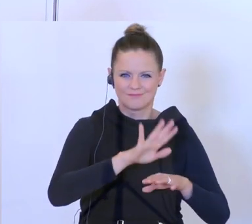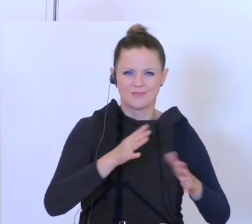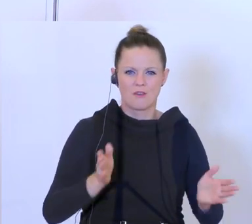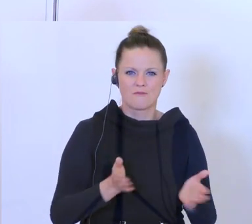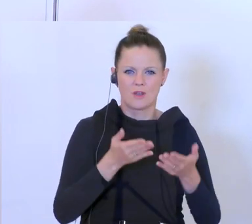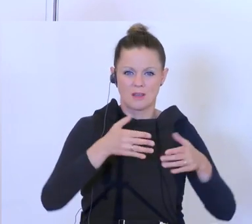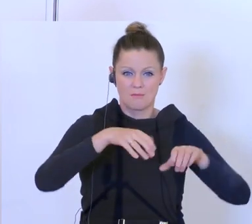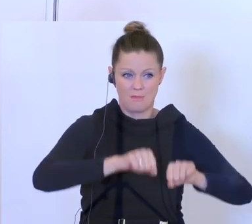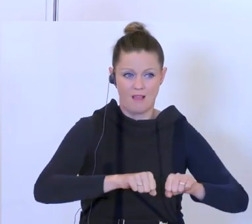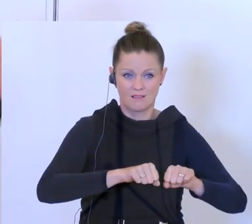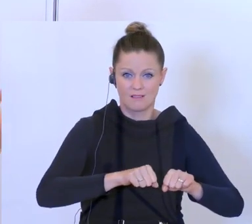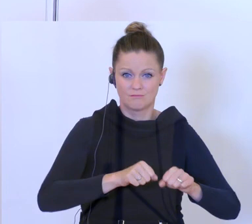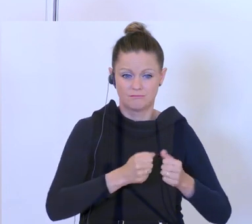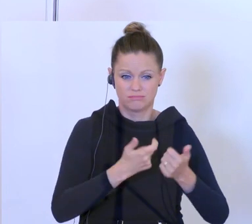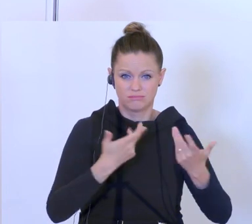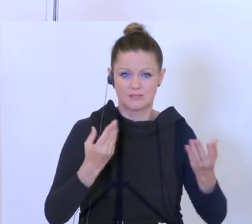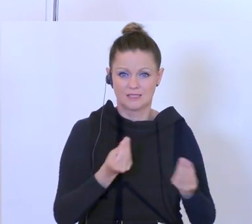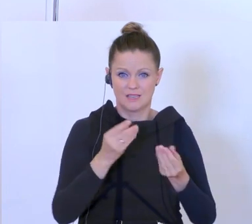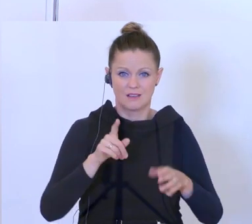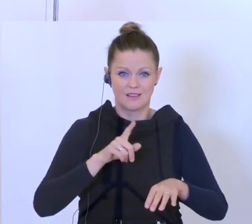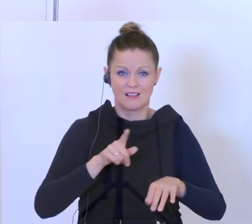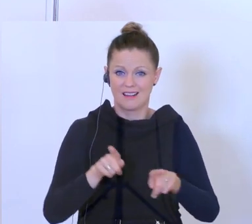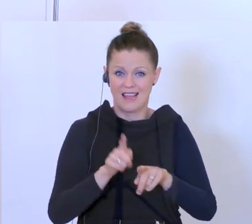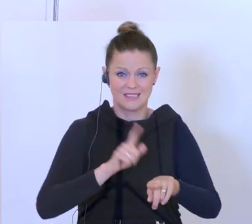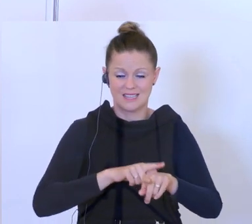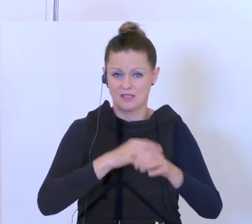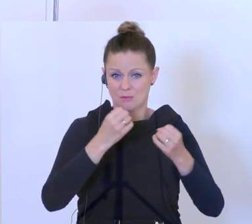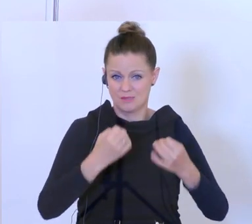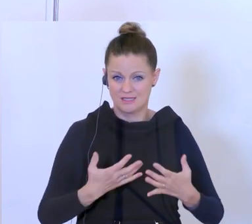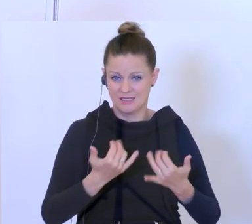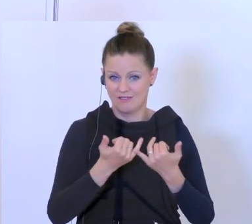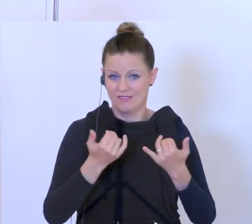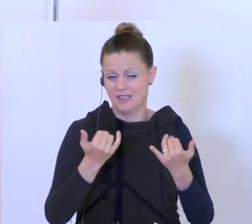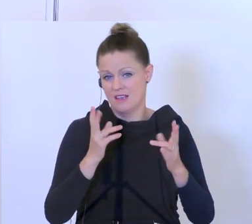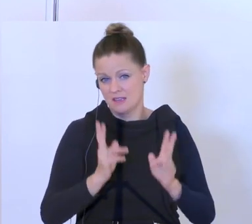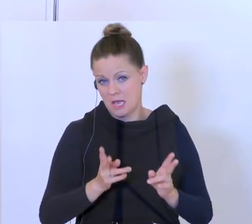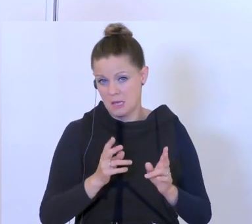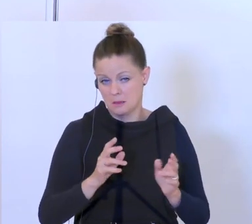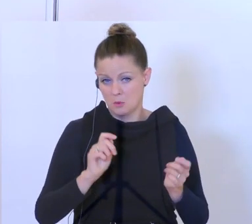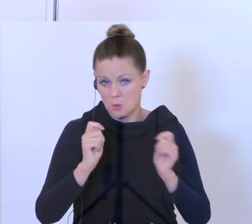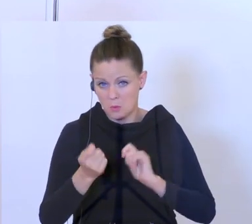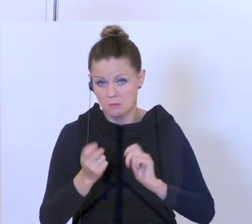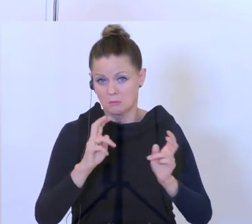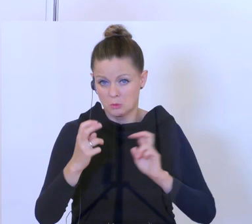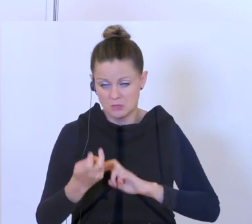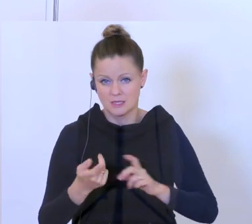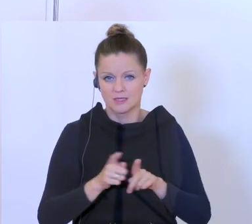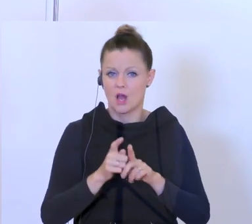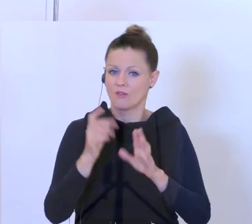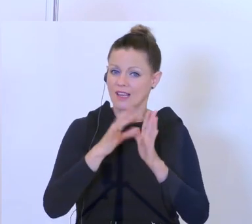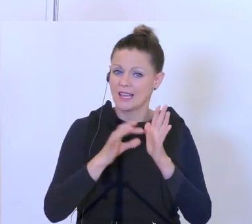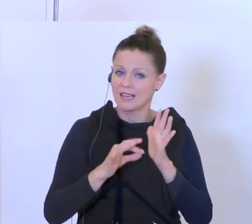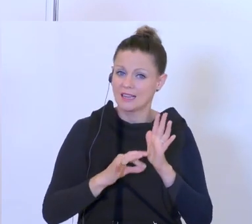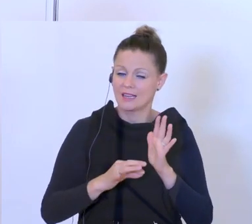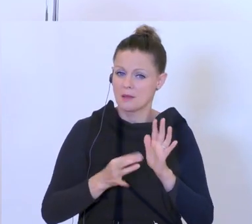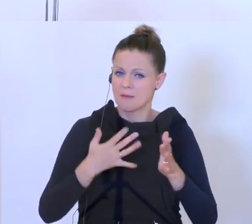gleichzeitig geschieht und eben mit dem Regierungspartner Richtlinien konkretisieren, die speziell angepasst werden an